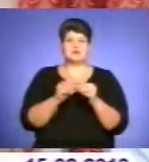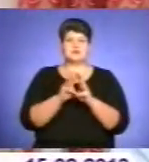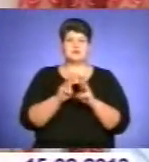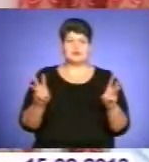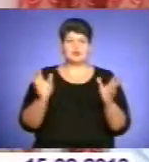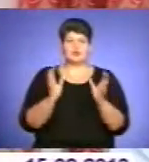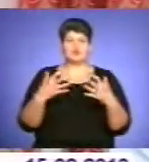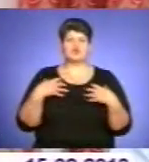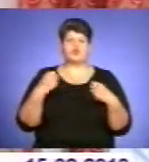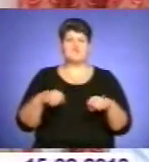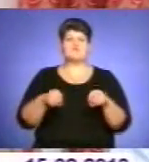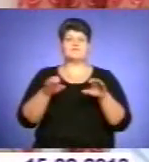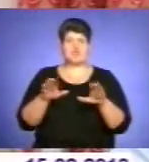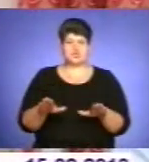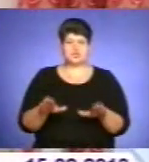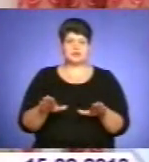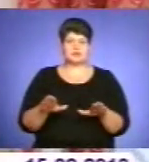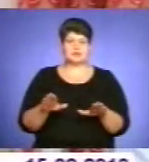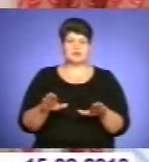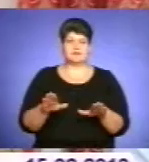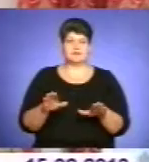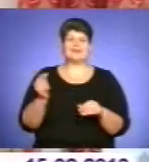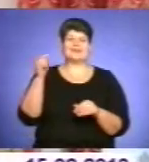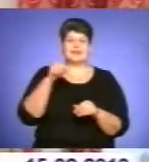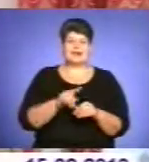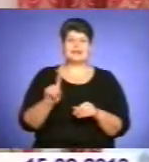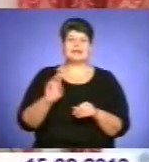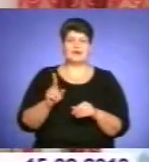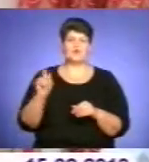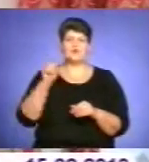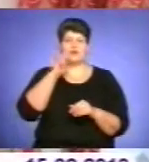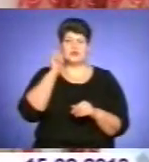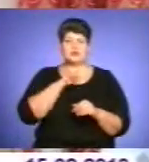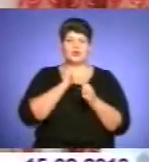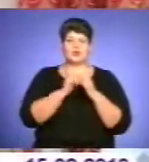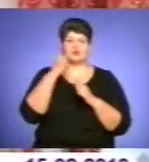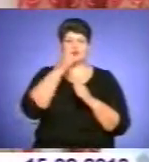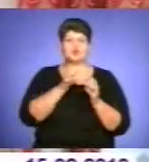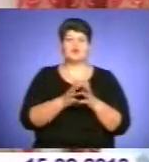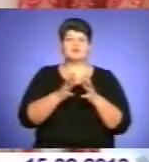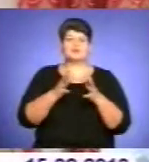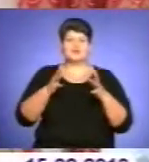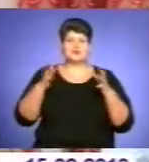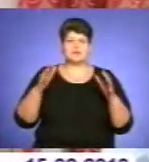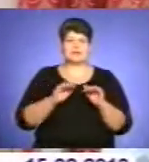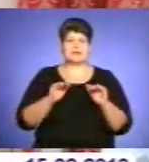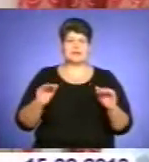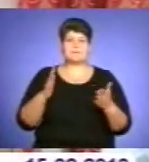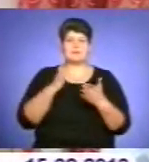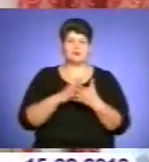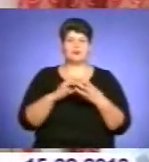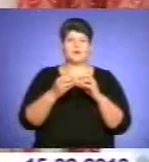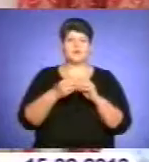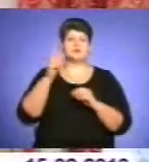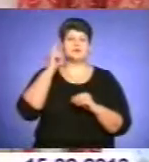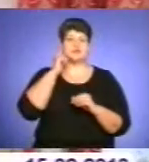вирішили, що так як в Україні щороку збільшується кількість дітей, які хворі, мають якісь вади слуху.